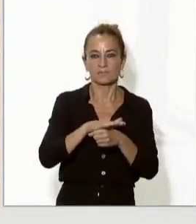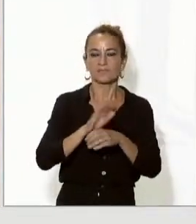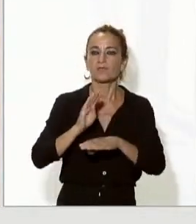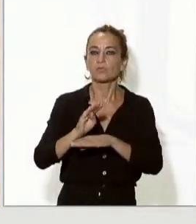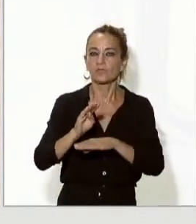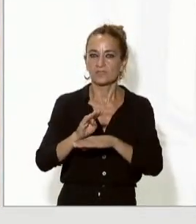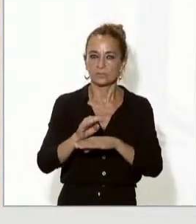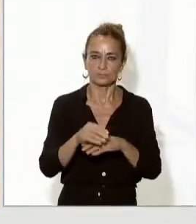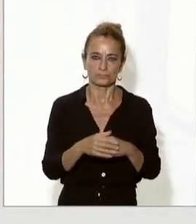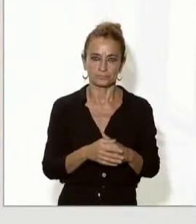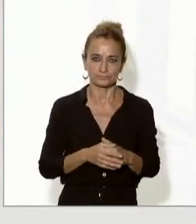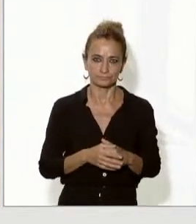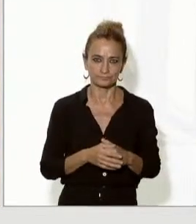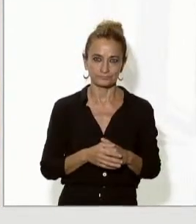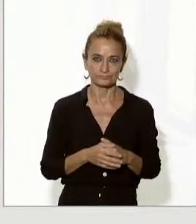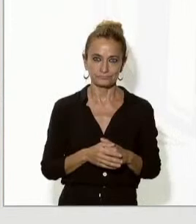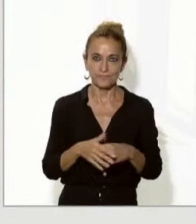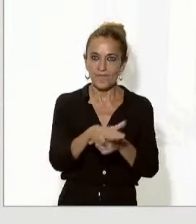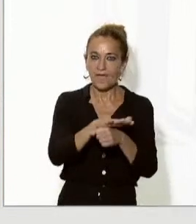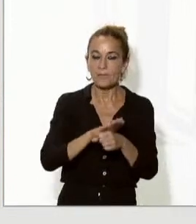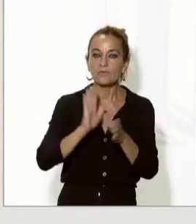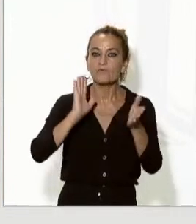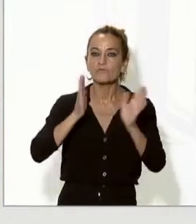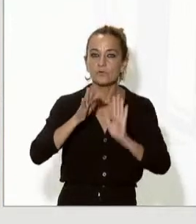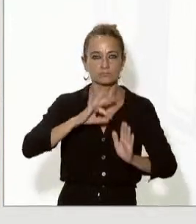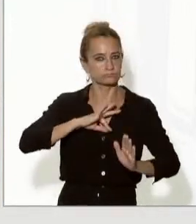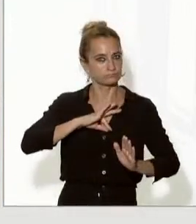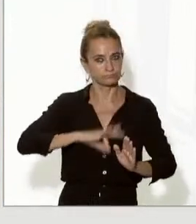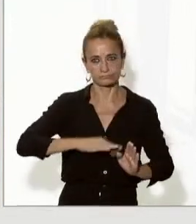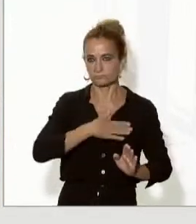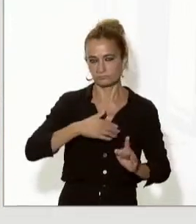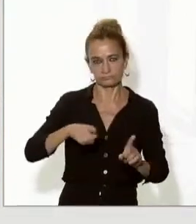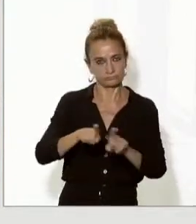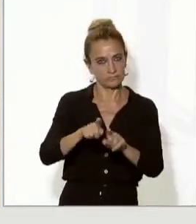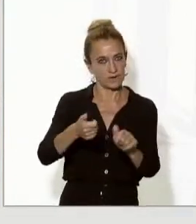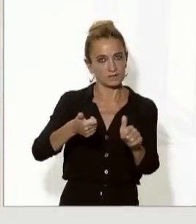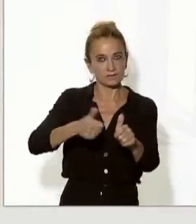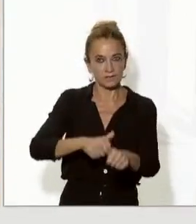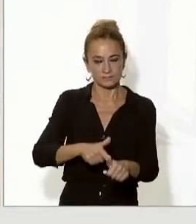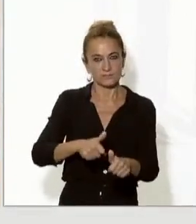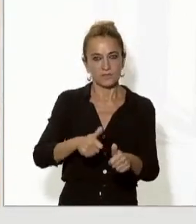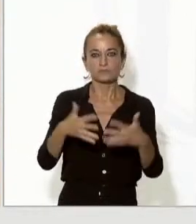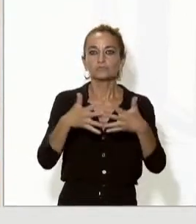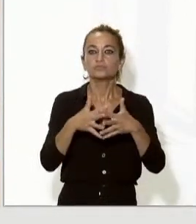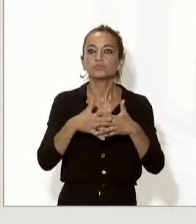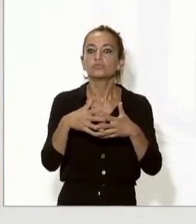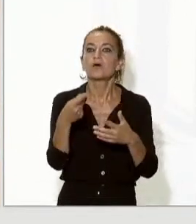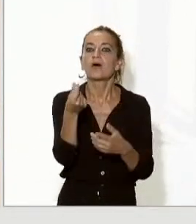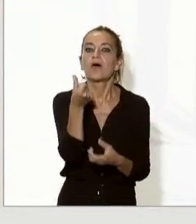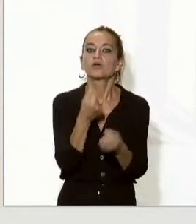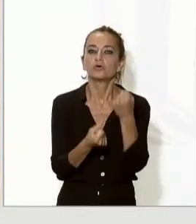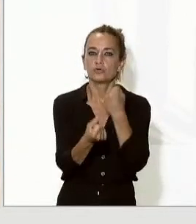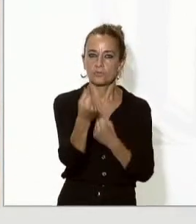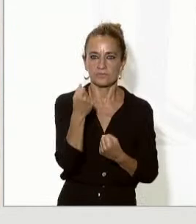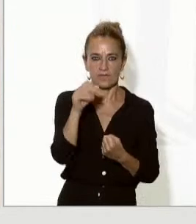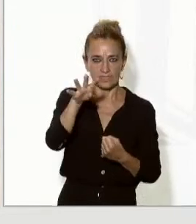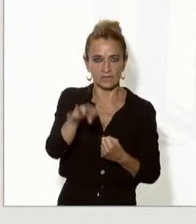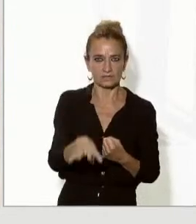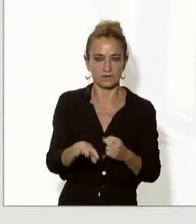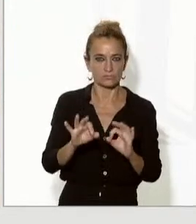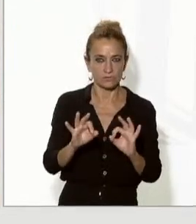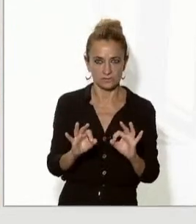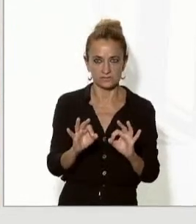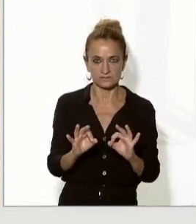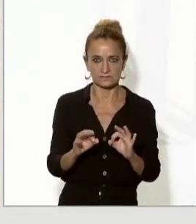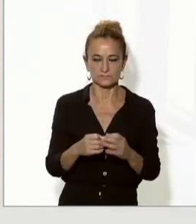concretament en l'àmbit de la formació professional que és un repte per a l'estructura econòmica de Catalunya i que